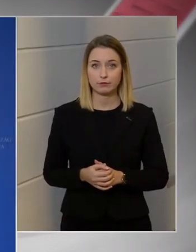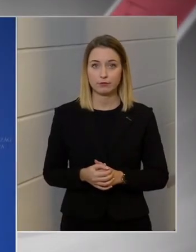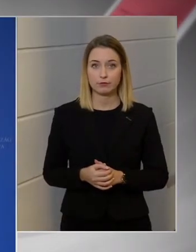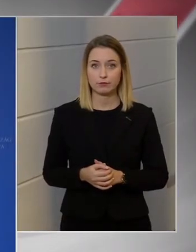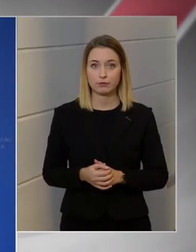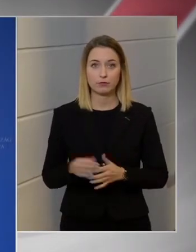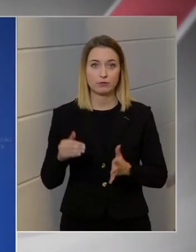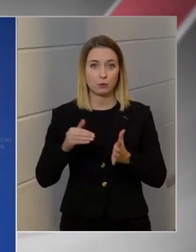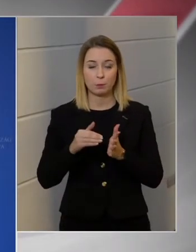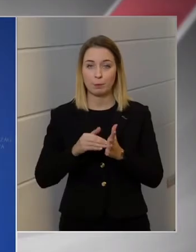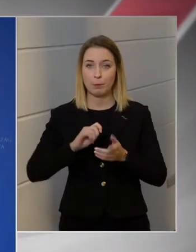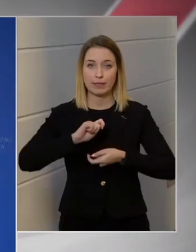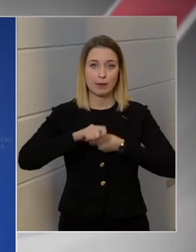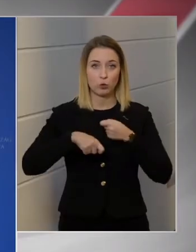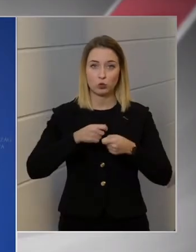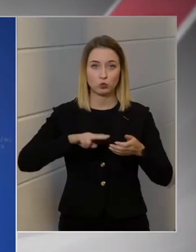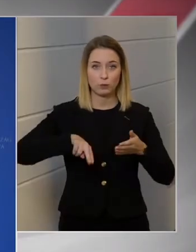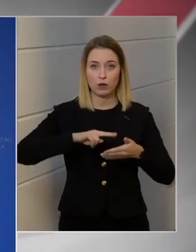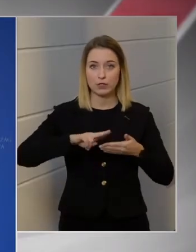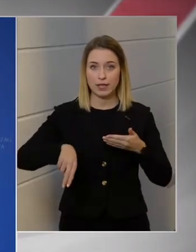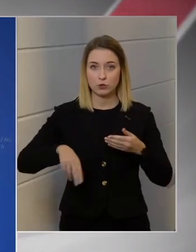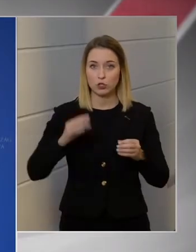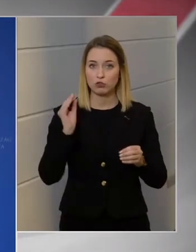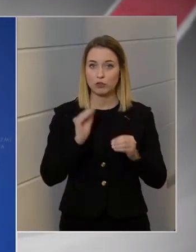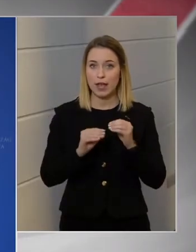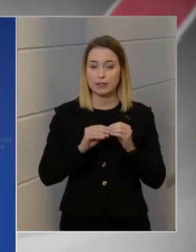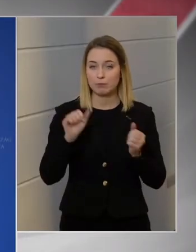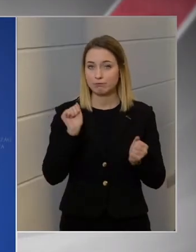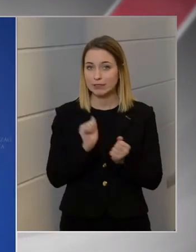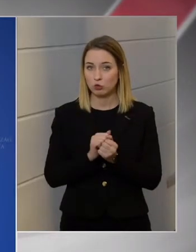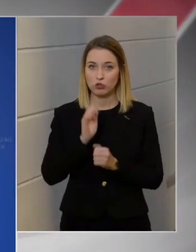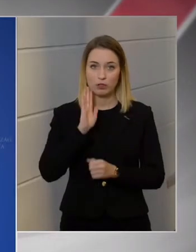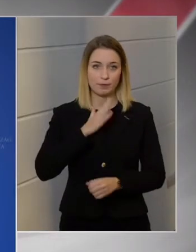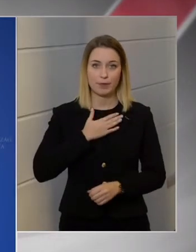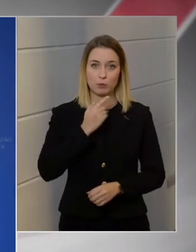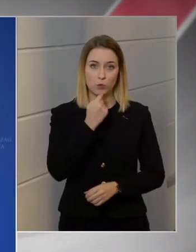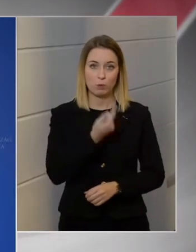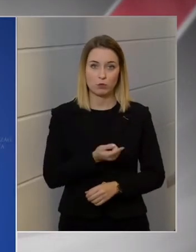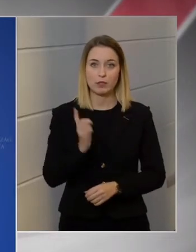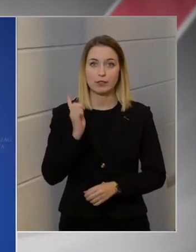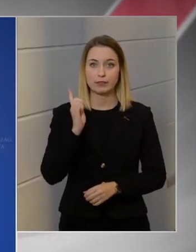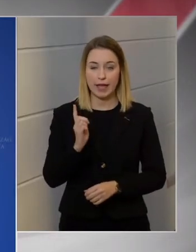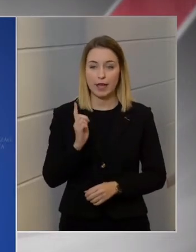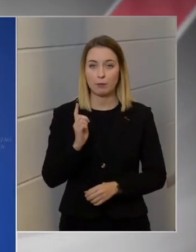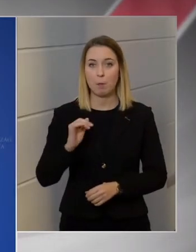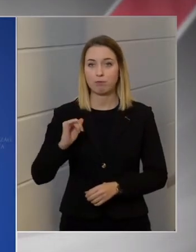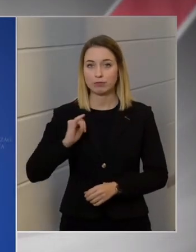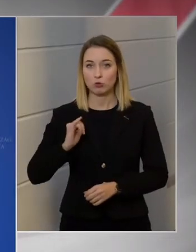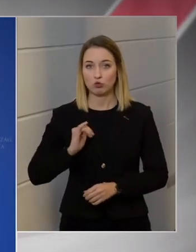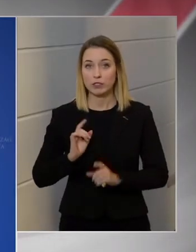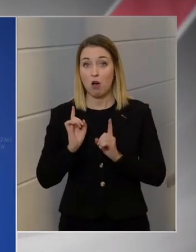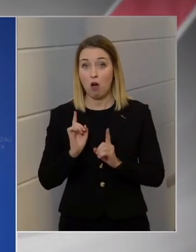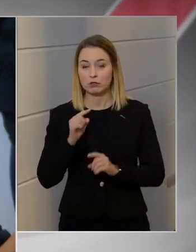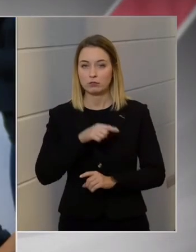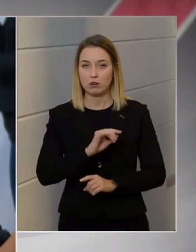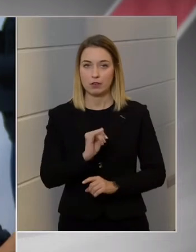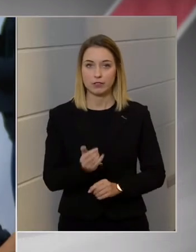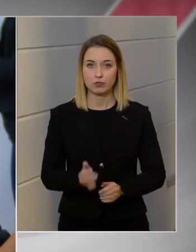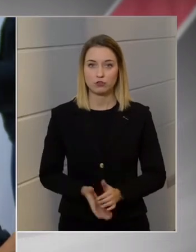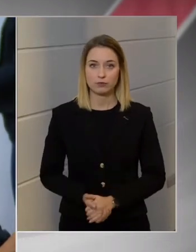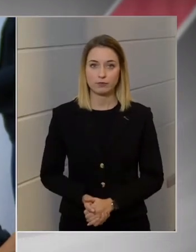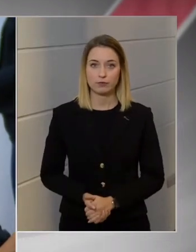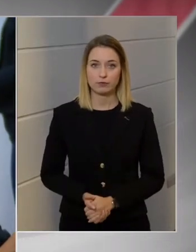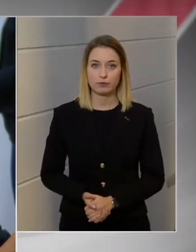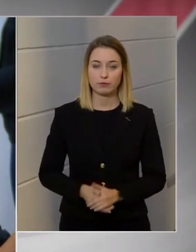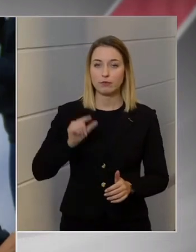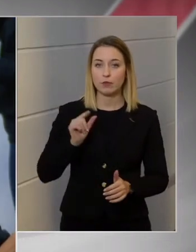Miután még nem kötöttük meg a szerződést, ezért biztosat nem tudok mondani, de biztosíthat az is felezetet. Biztosíthat, világos.